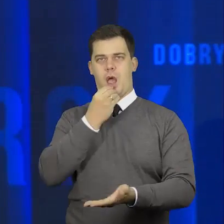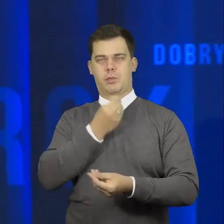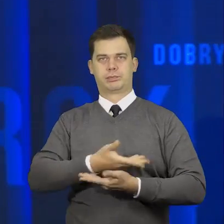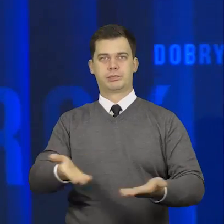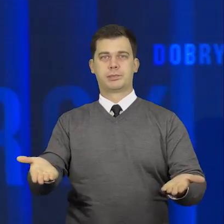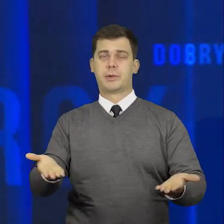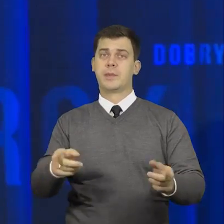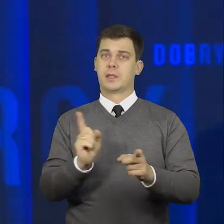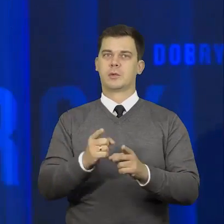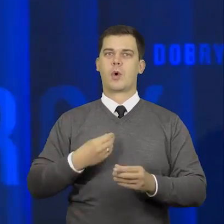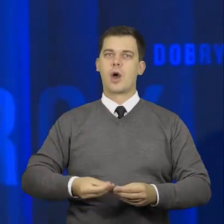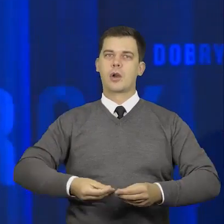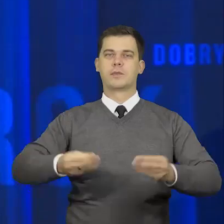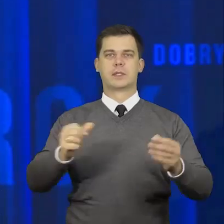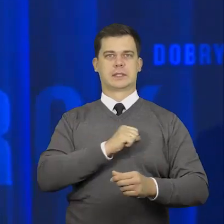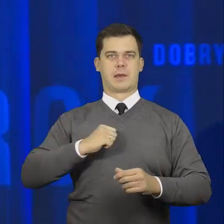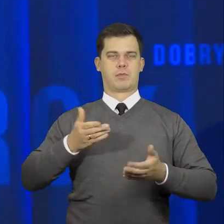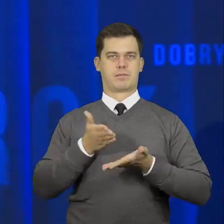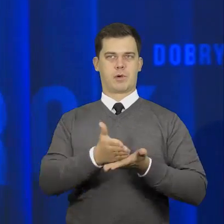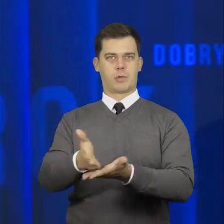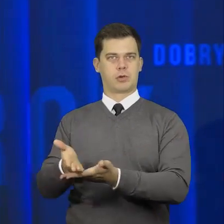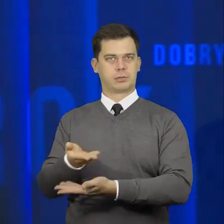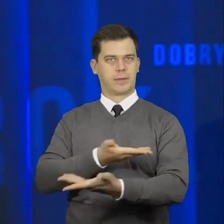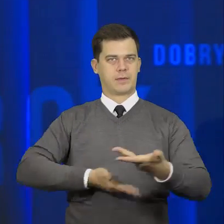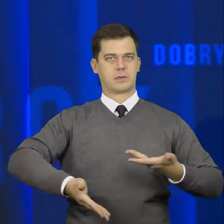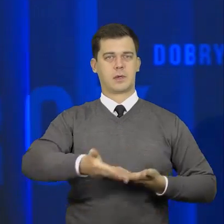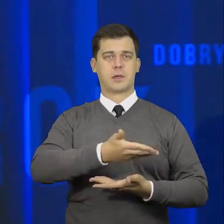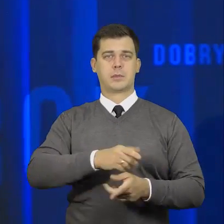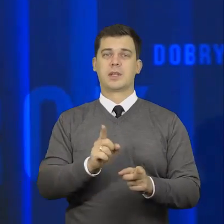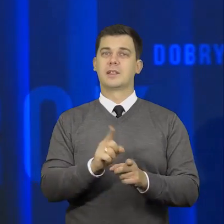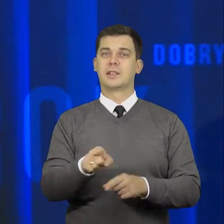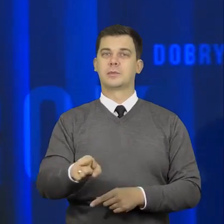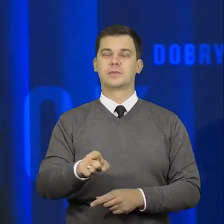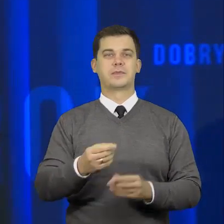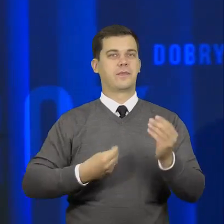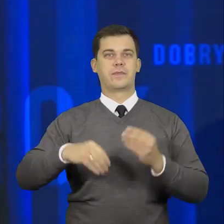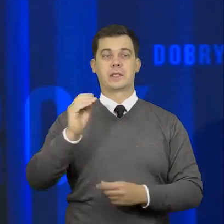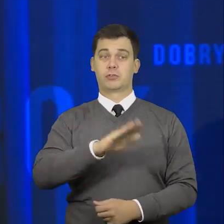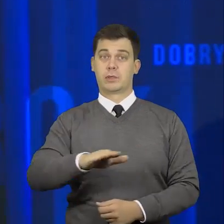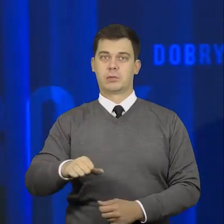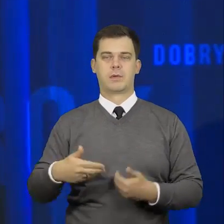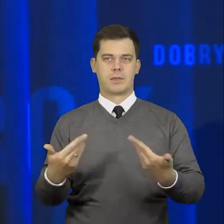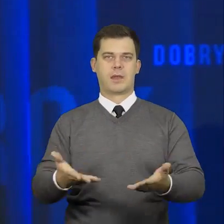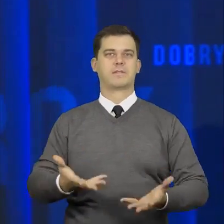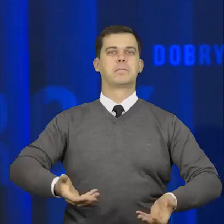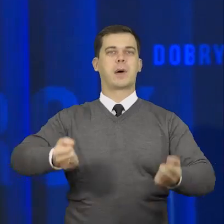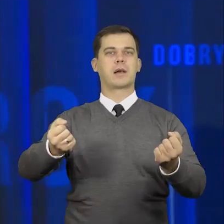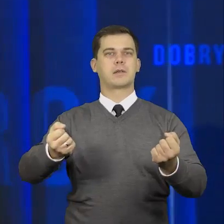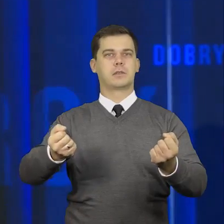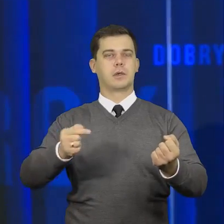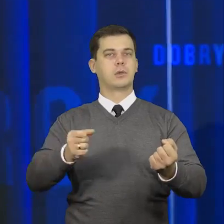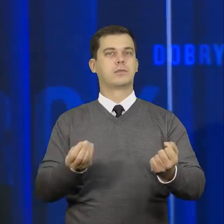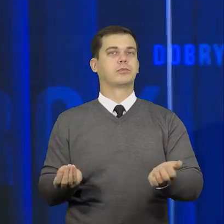Żywnościowa. Rozwijamy środowiskowe domy samopomocy. Dzieci w pieczy zastępczej otrzymują dodatkowe